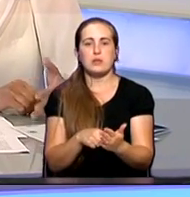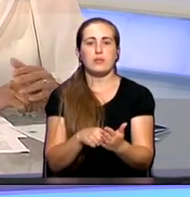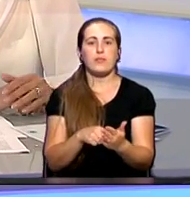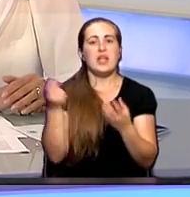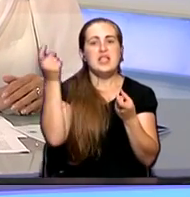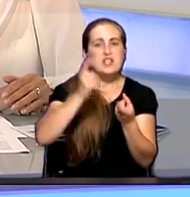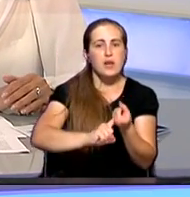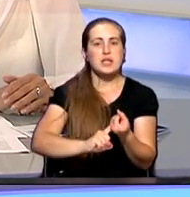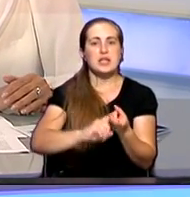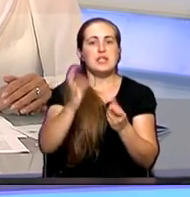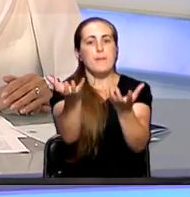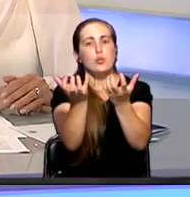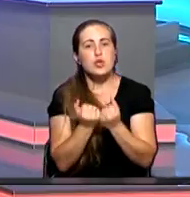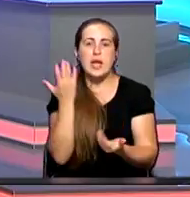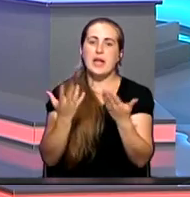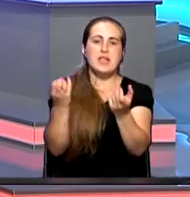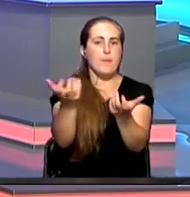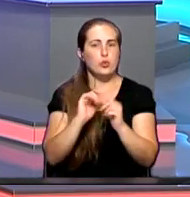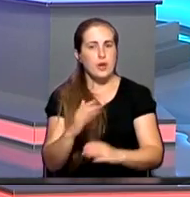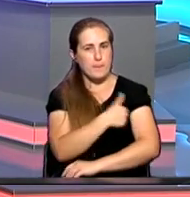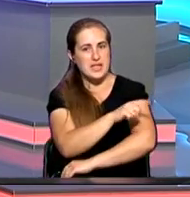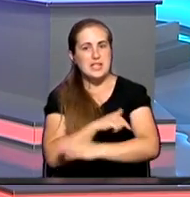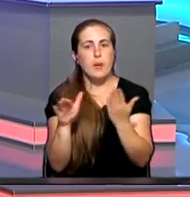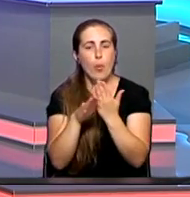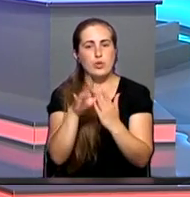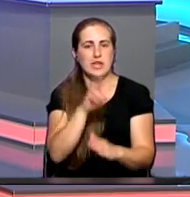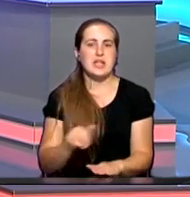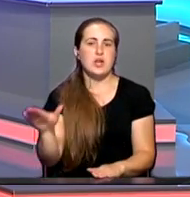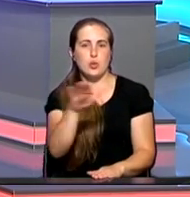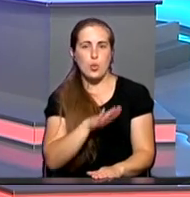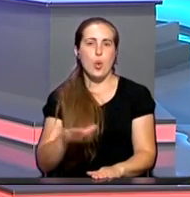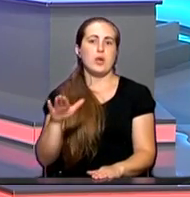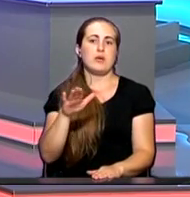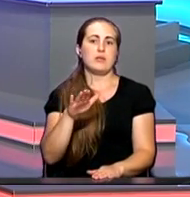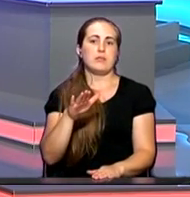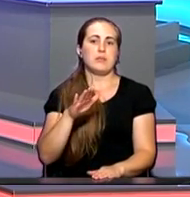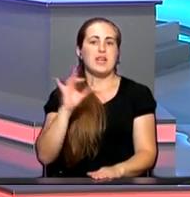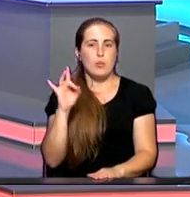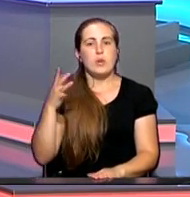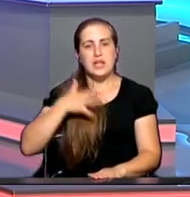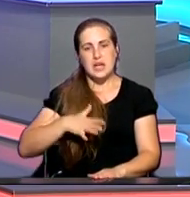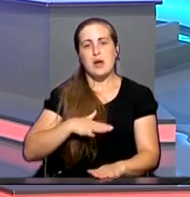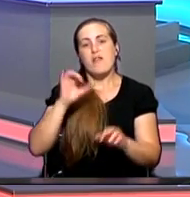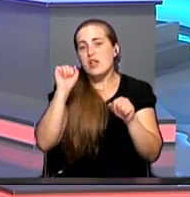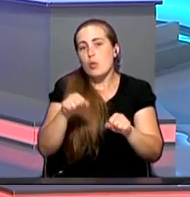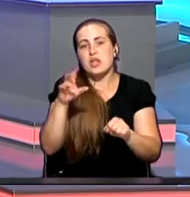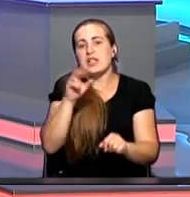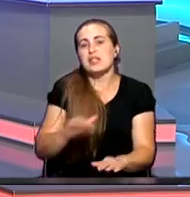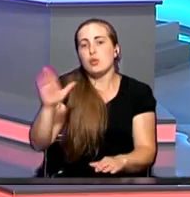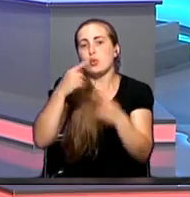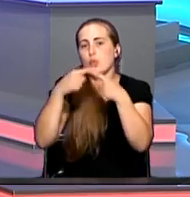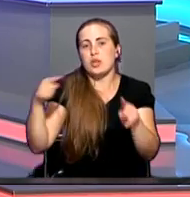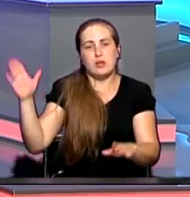связанные с получением или не получением медицинской помощи на территории. Республики Крым, а возможно на территории других